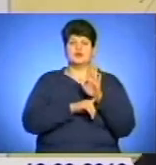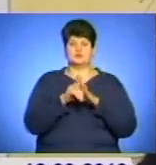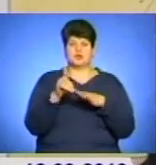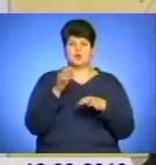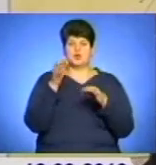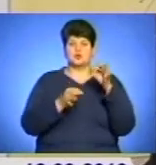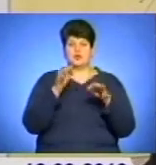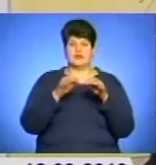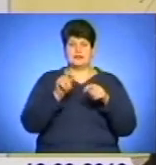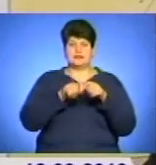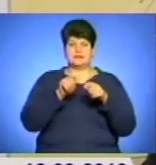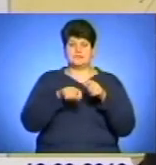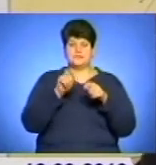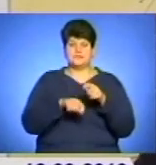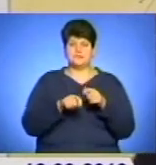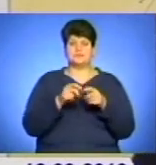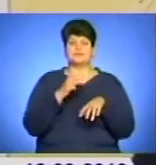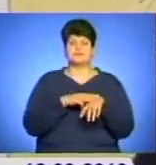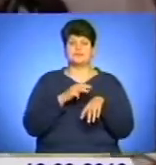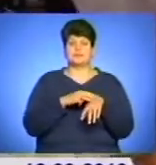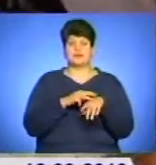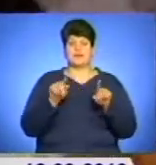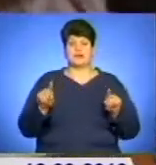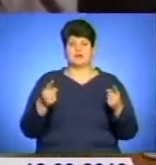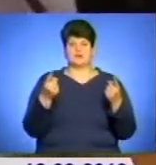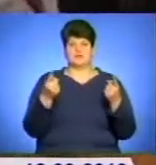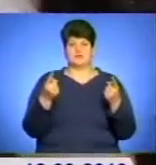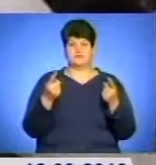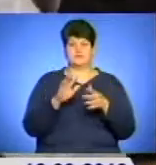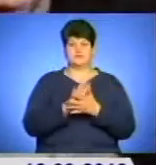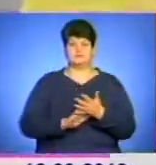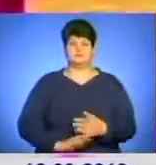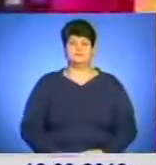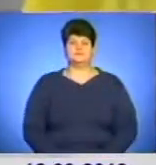розслідування кримінального правопорушення. Дані особи арештовані. Триває розслідування.